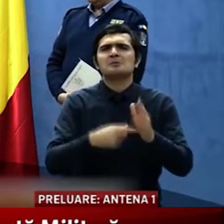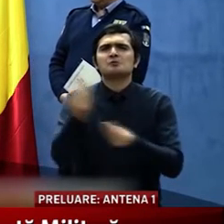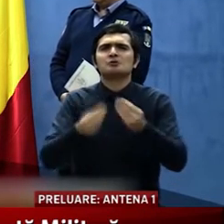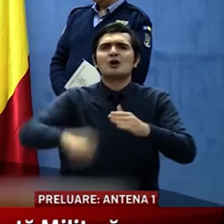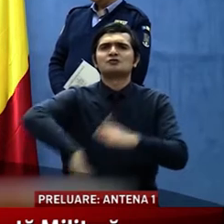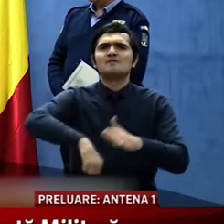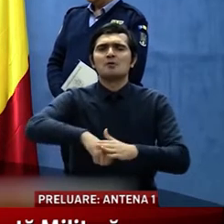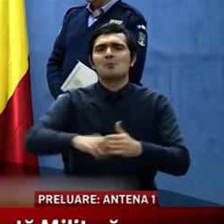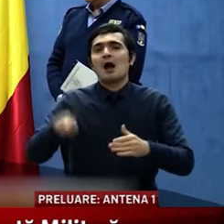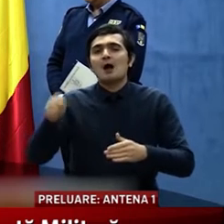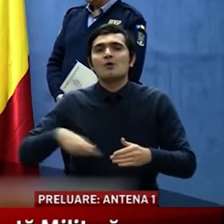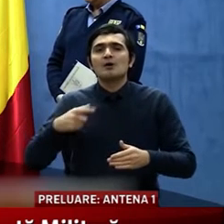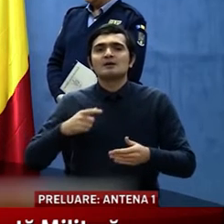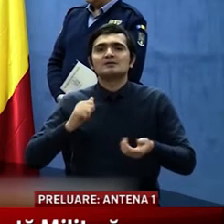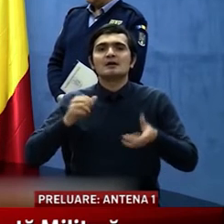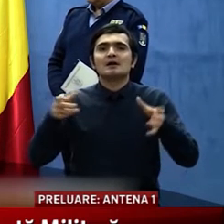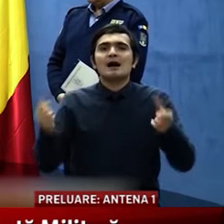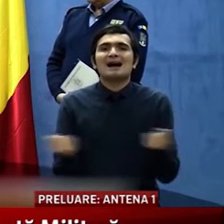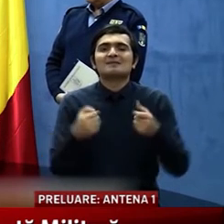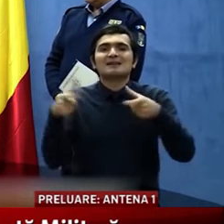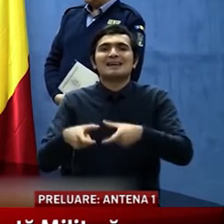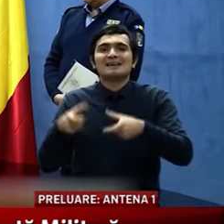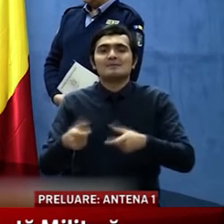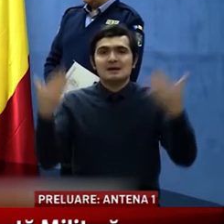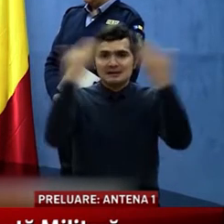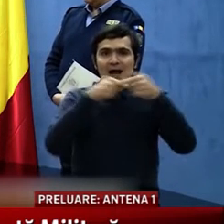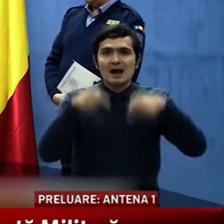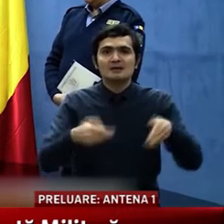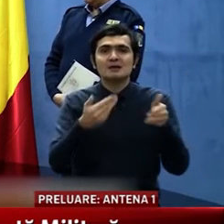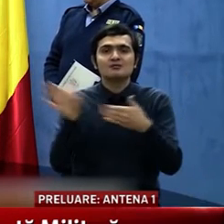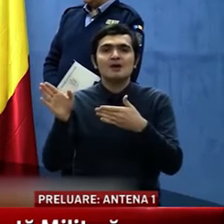Este o activitate de echipă interzisă din această seară.